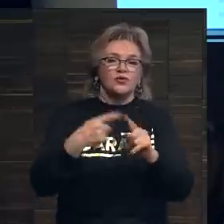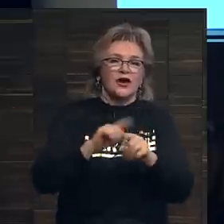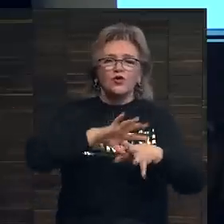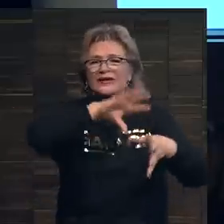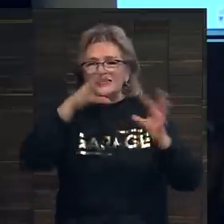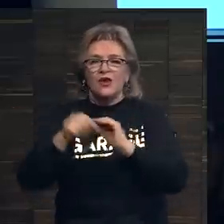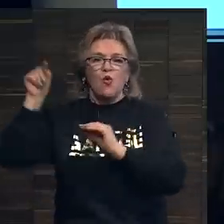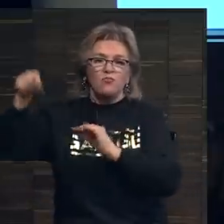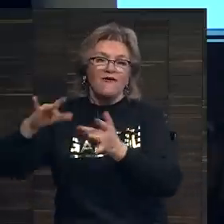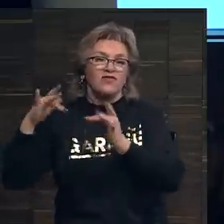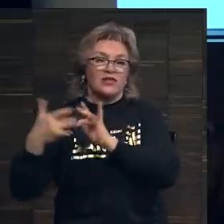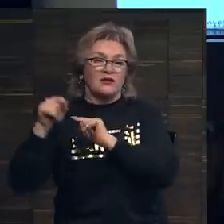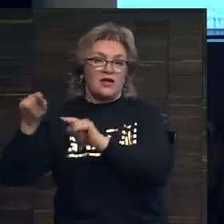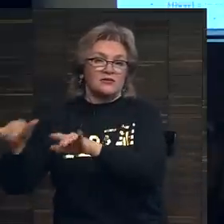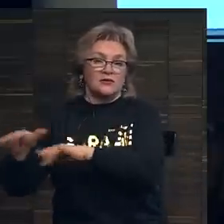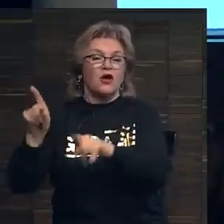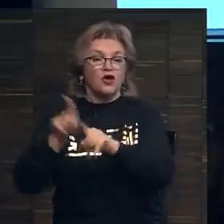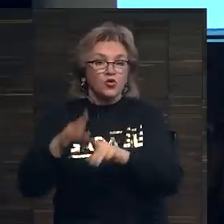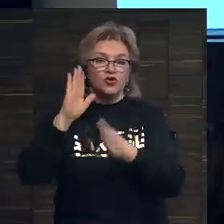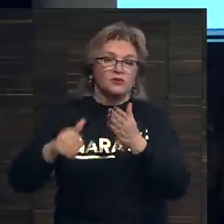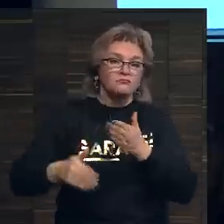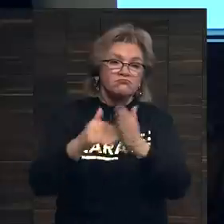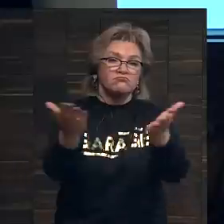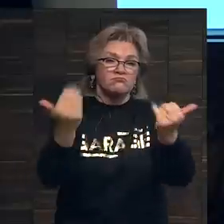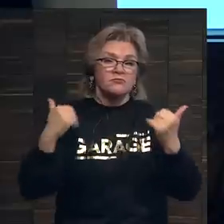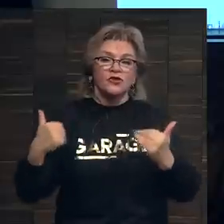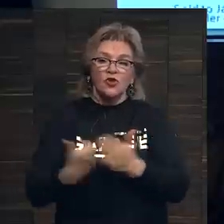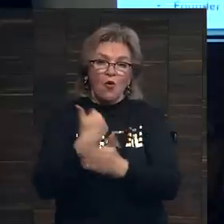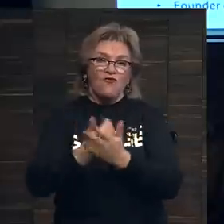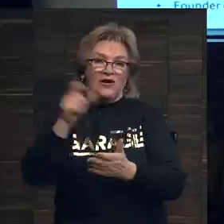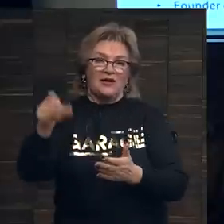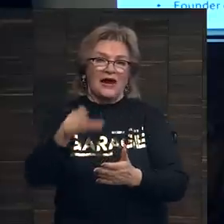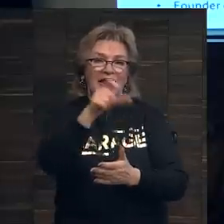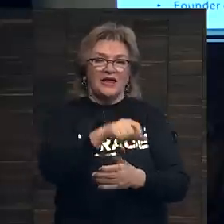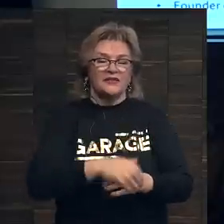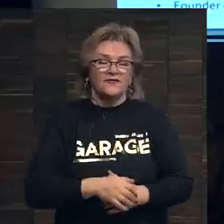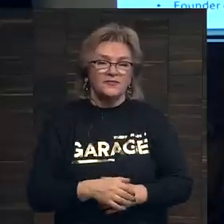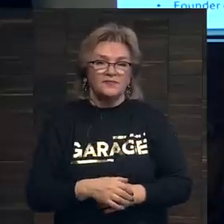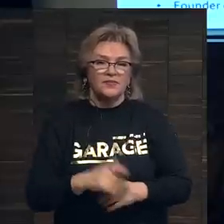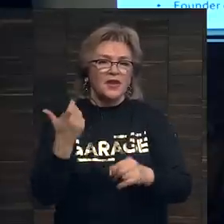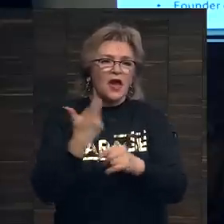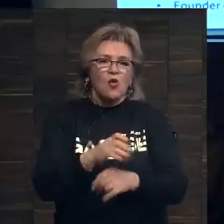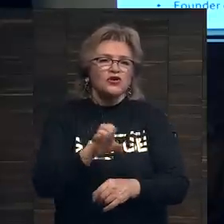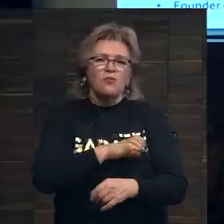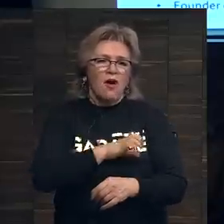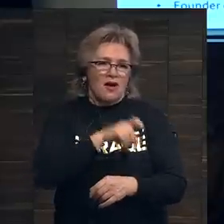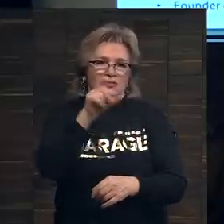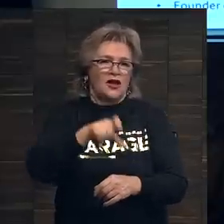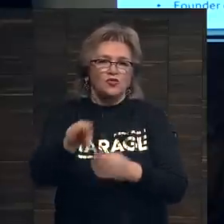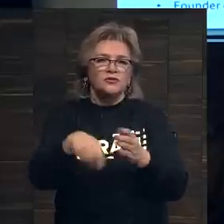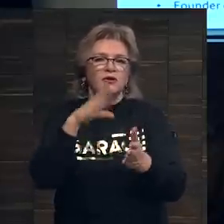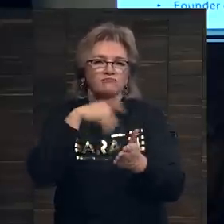целиком в интернете. Это тоже способствует привлечению новых клиентов. Очень богатые люди